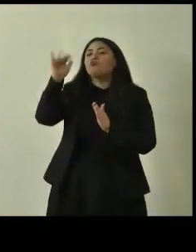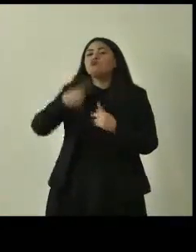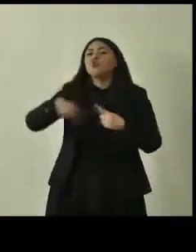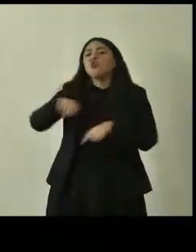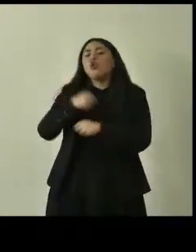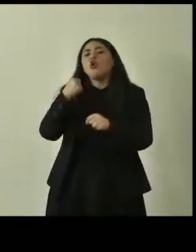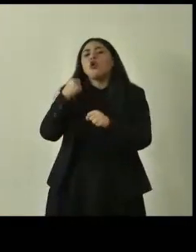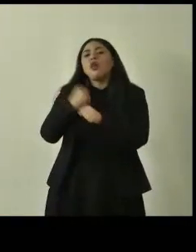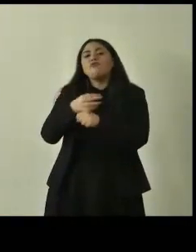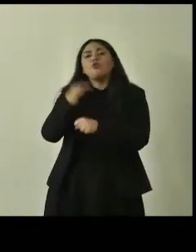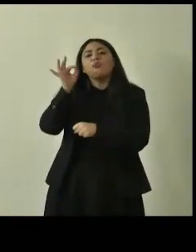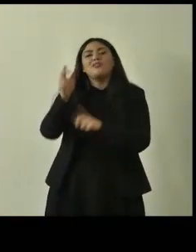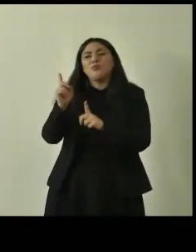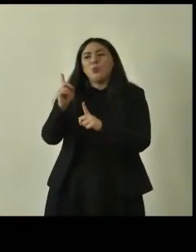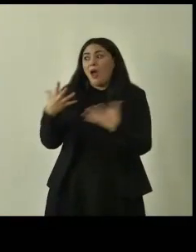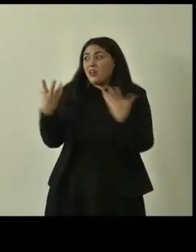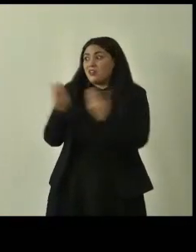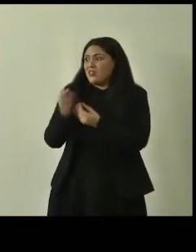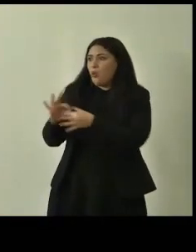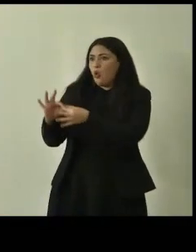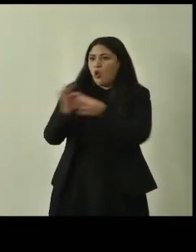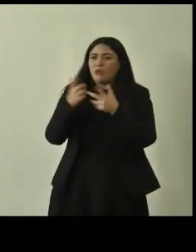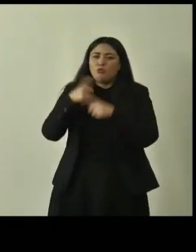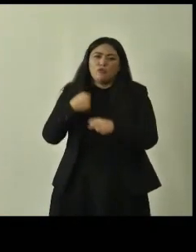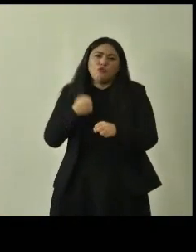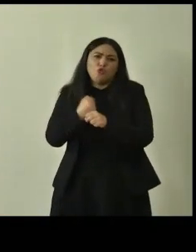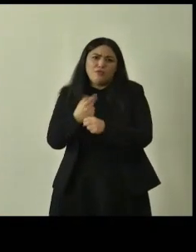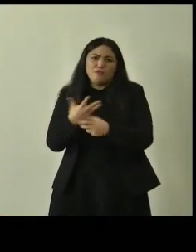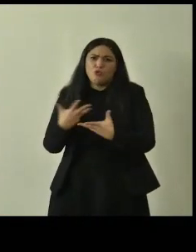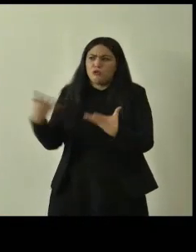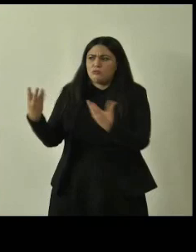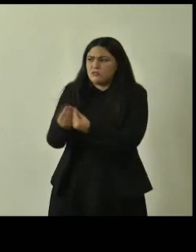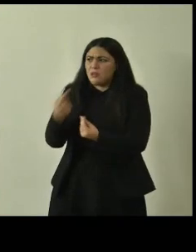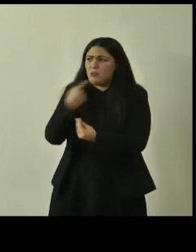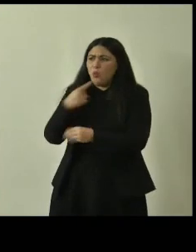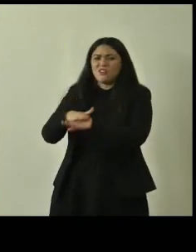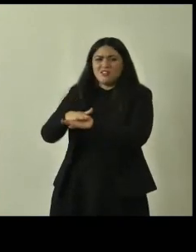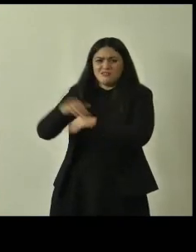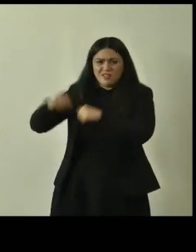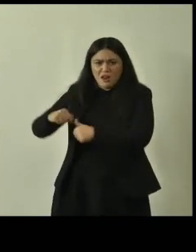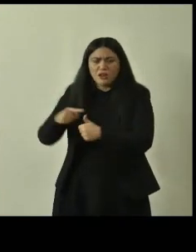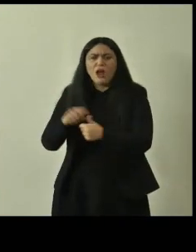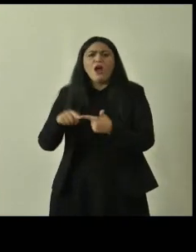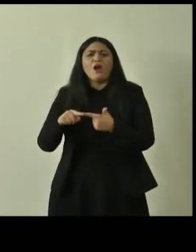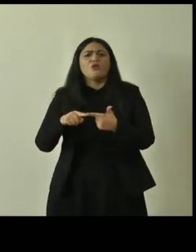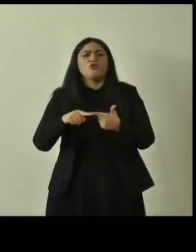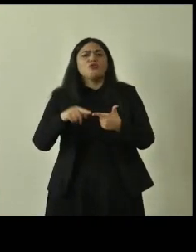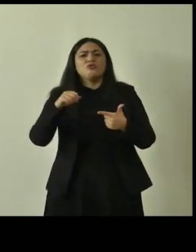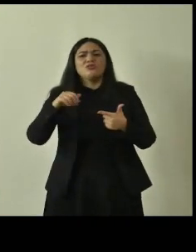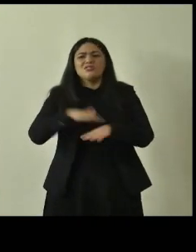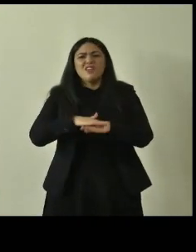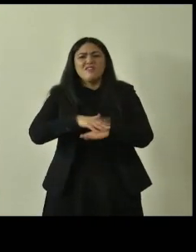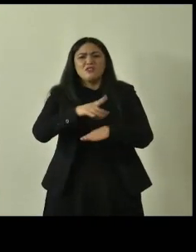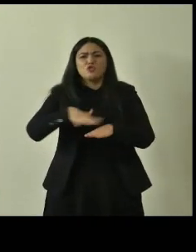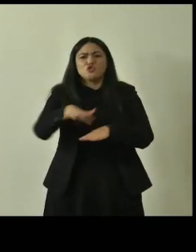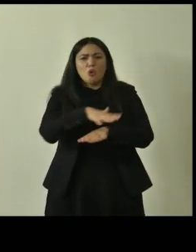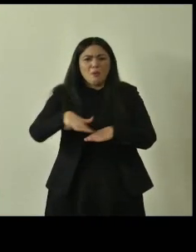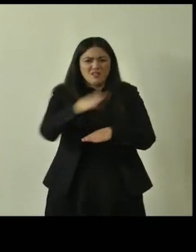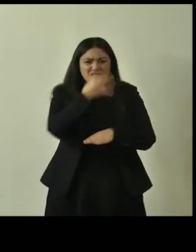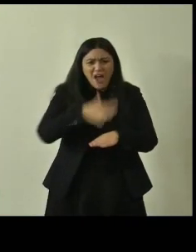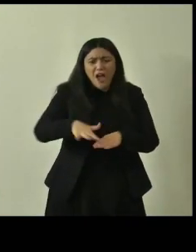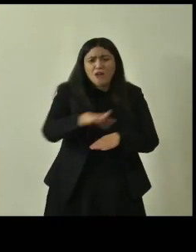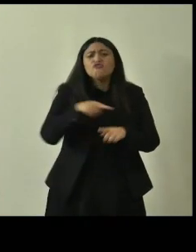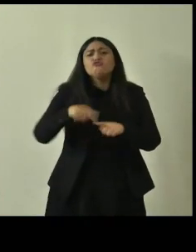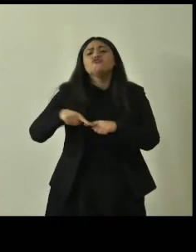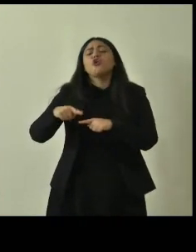nel futuro insieme a tutti i colleghi perché noi lavoriamo in stretto contatto col servizio fisico sanitario col servizio paesaggio ovviamente col servizio patrimonio